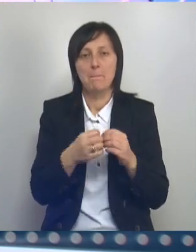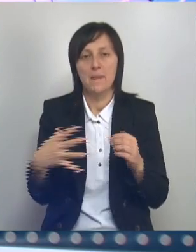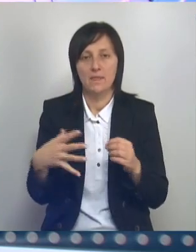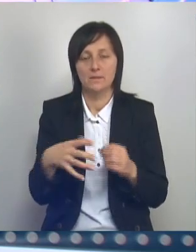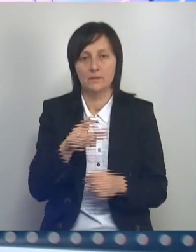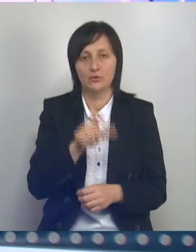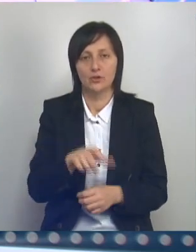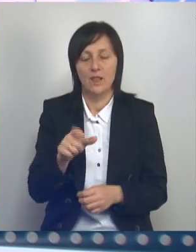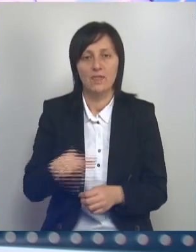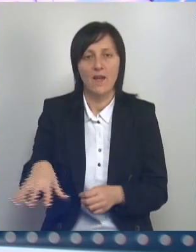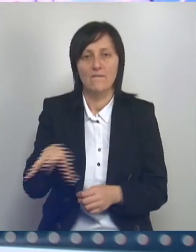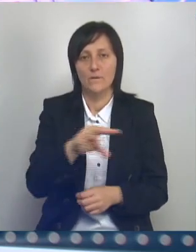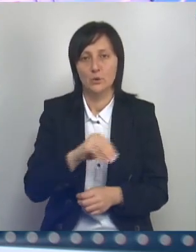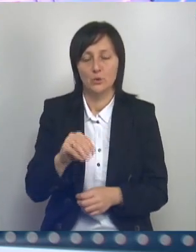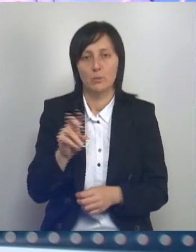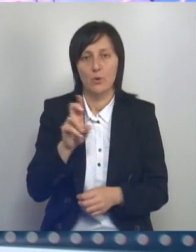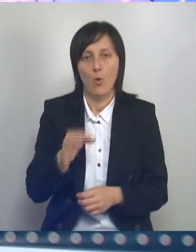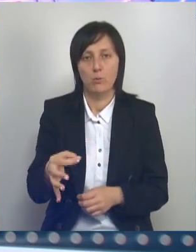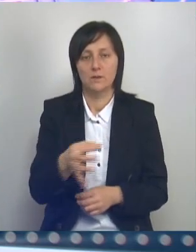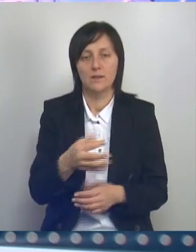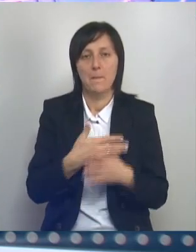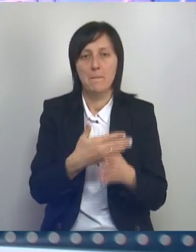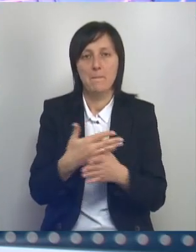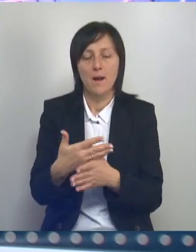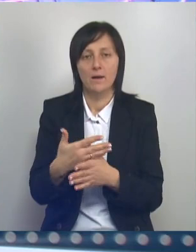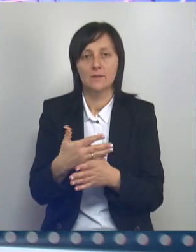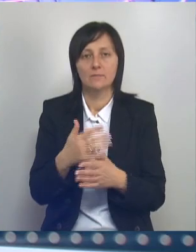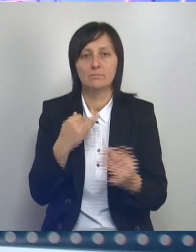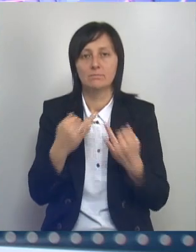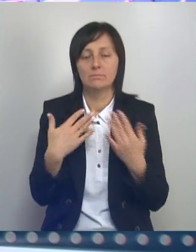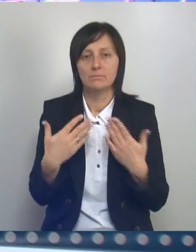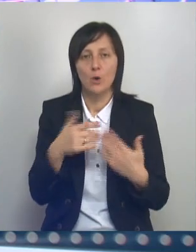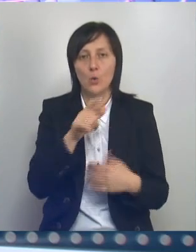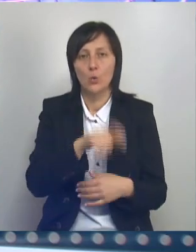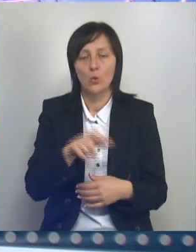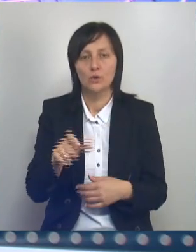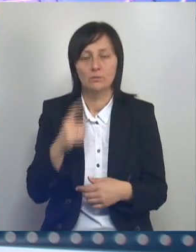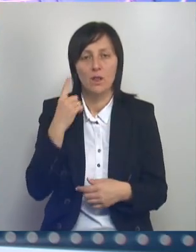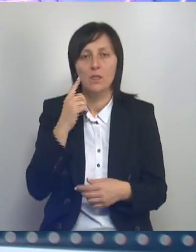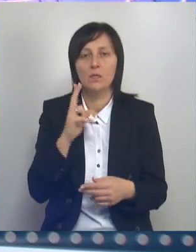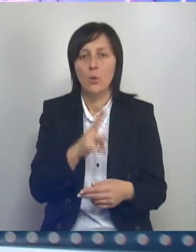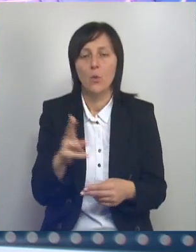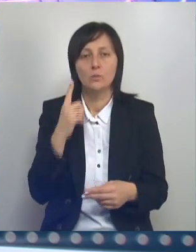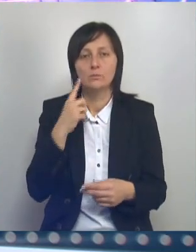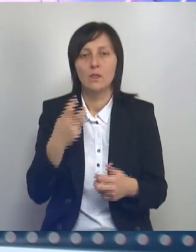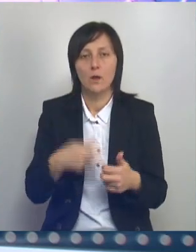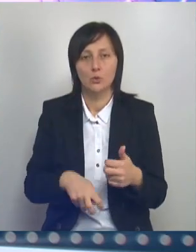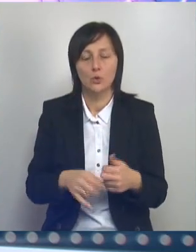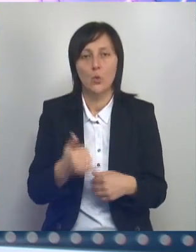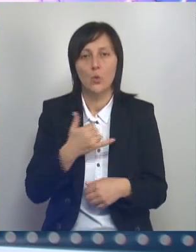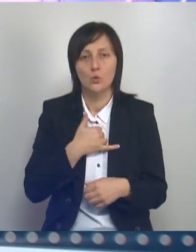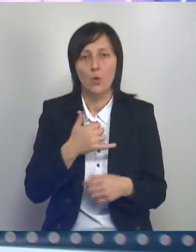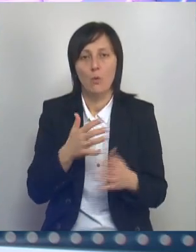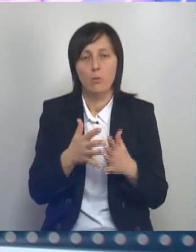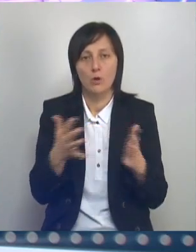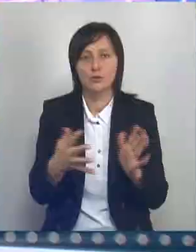специалистов на всю область. Они помогают преодолеть коммуникативный барьер людям с тотальным нарушением слуха, которых у нас более